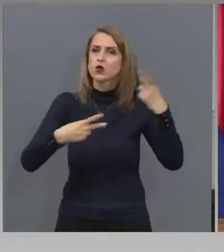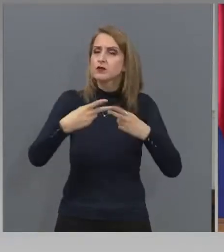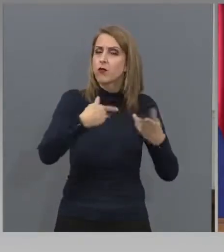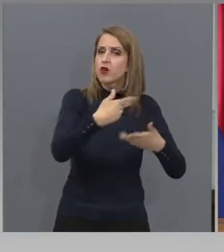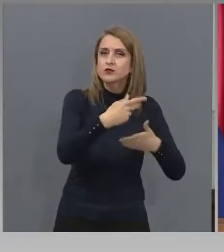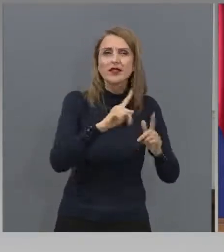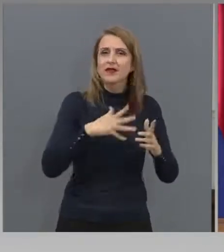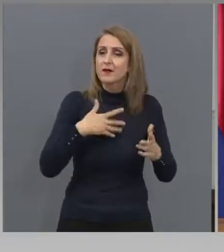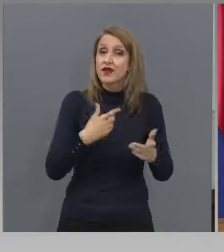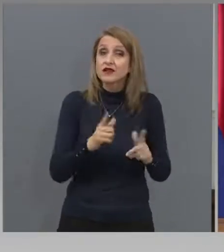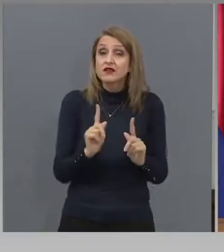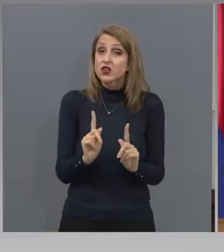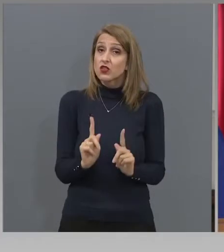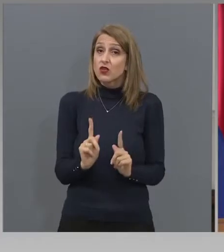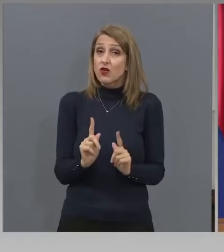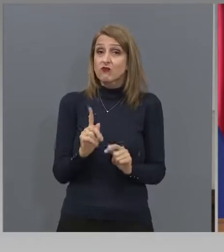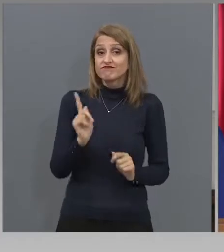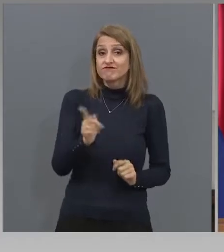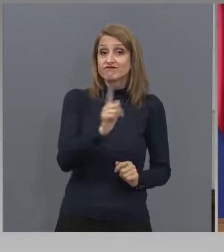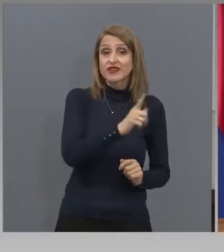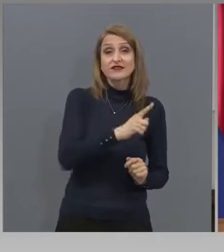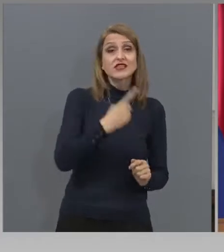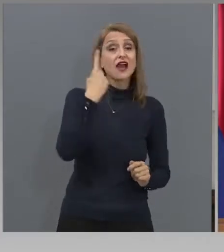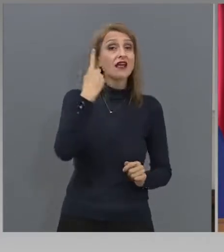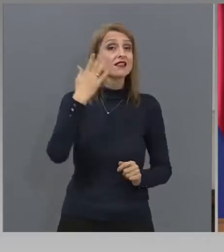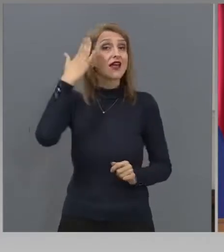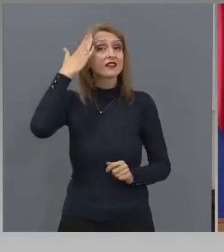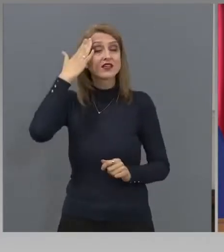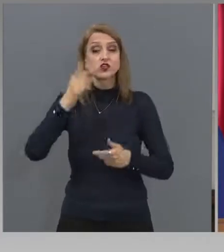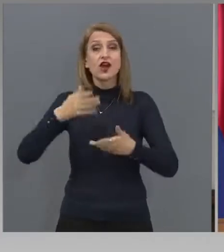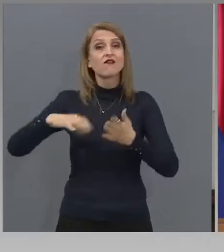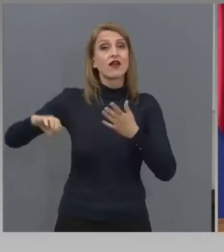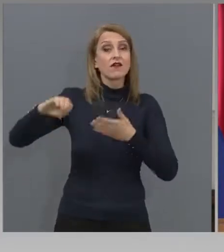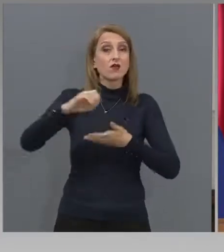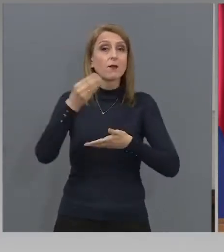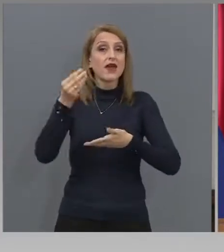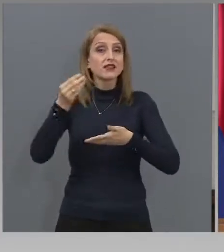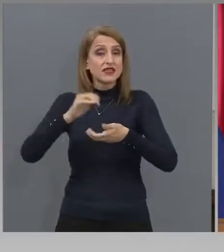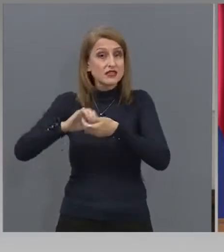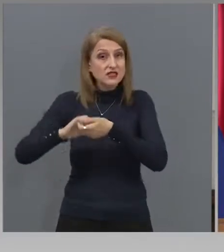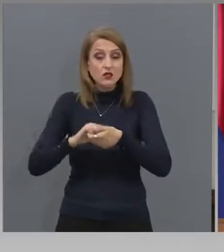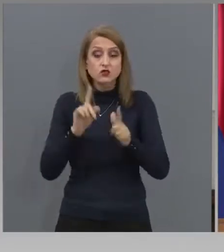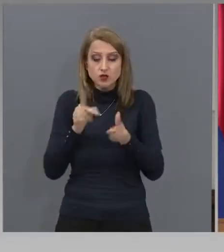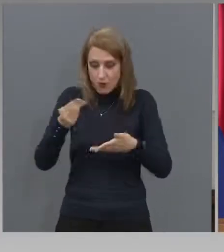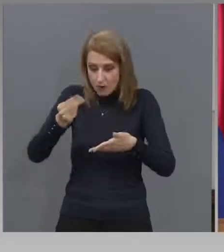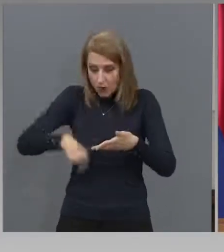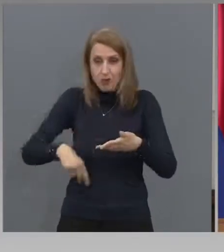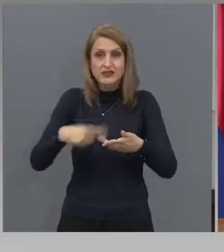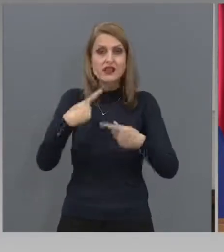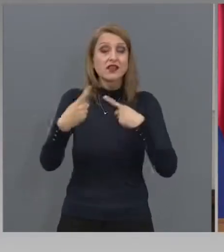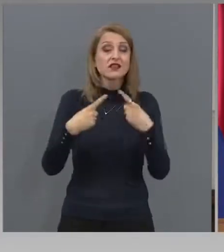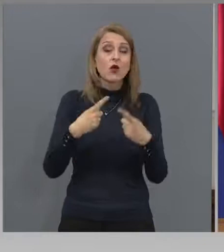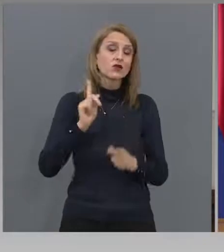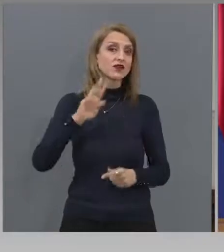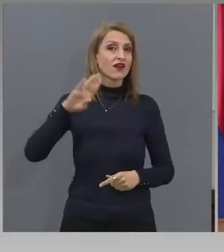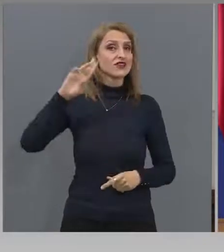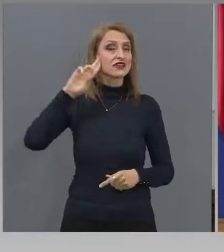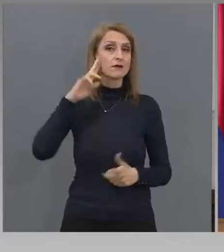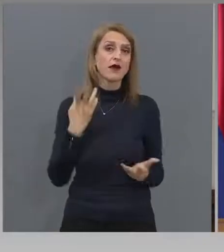всяка една държава в Европейския съюз, която е подписала един договор, е длъжна да го спазва. Така че, века, аз го спазвам